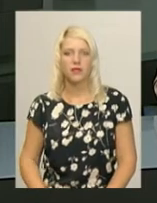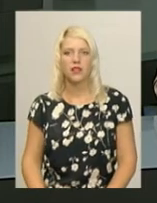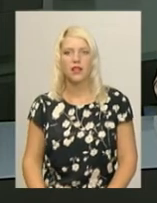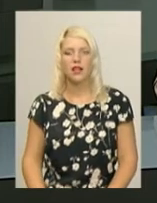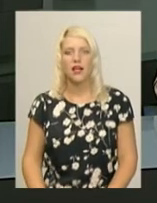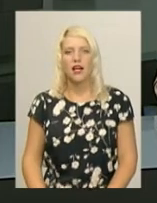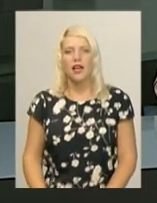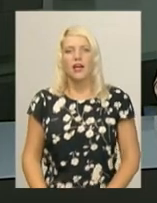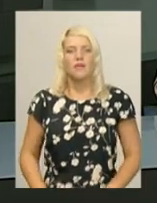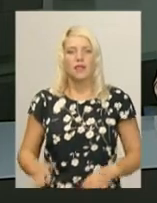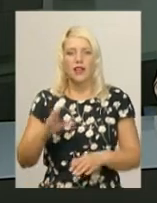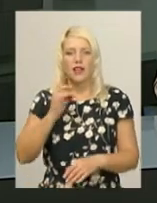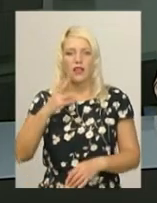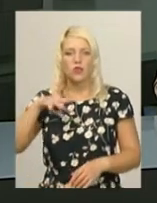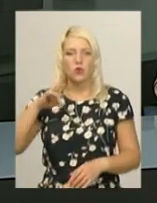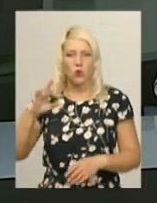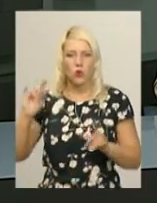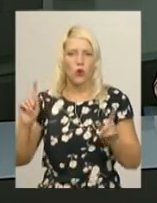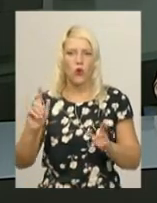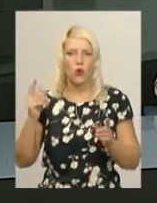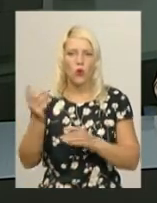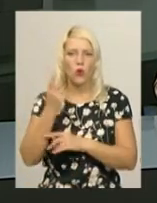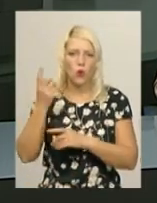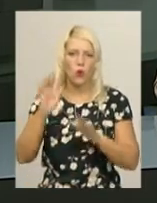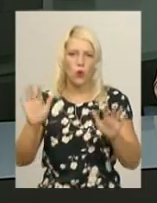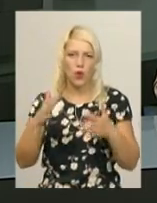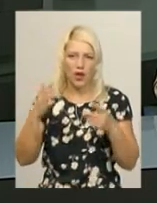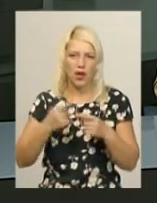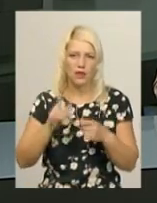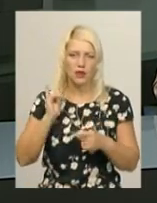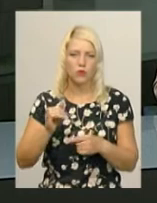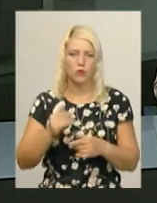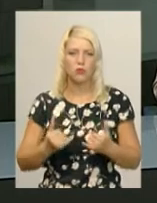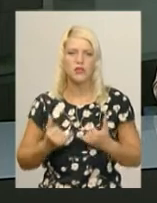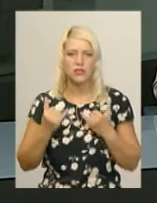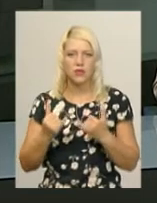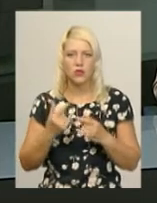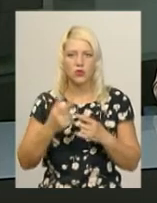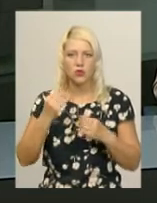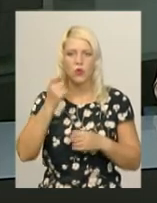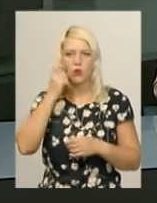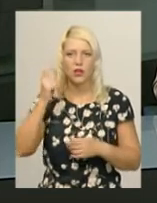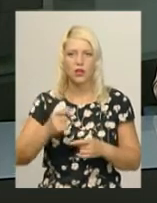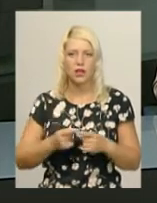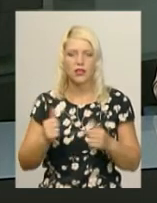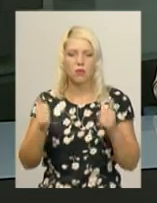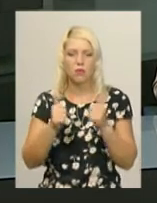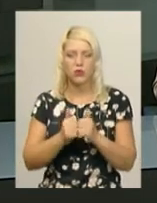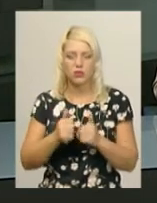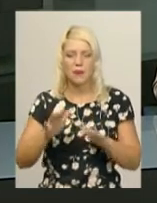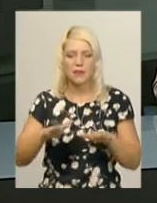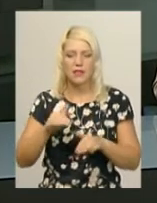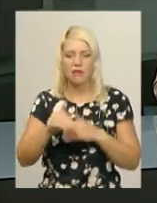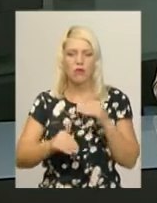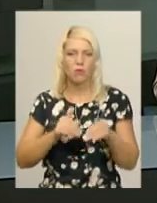Етногуляння, присвячені Дню Незалежності України, організують у Хмельницькому молодіжному парку, що поруч із місцевим пляжем. Вони триватимі